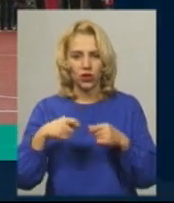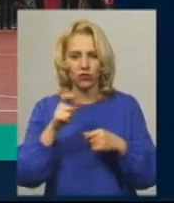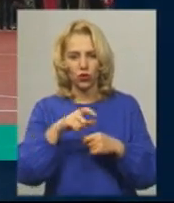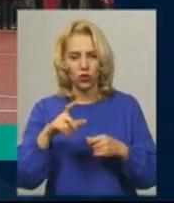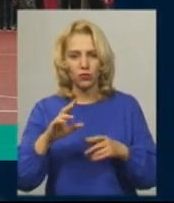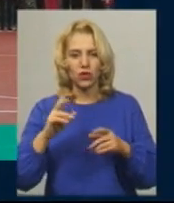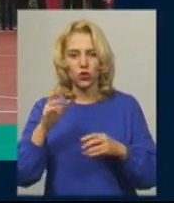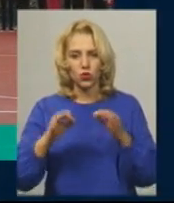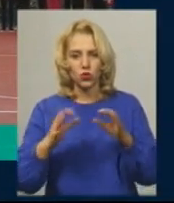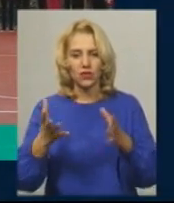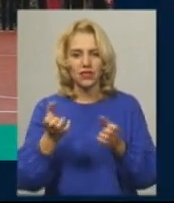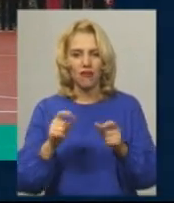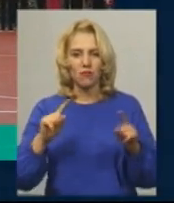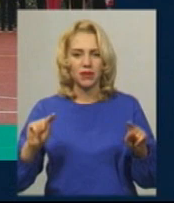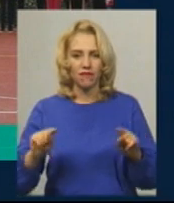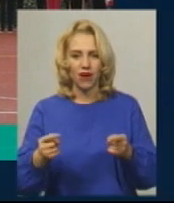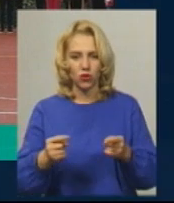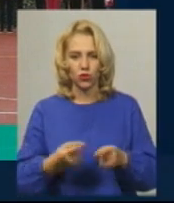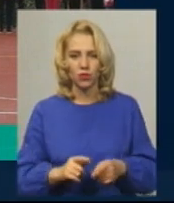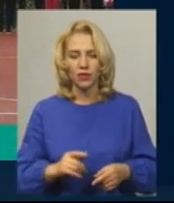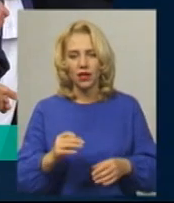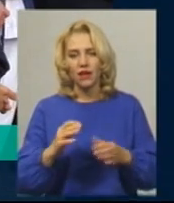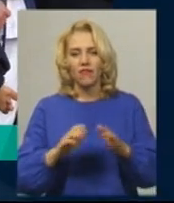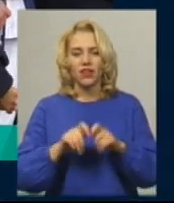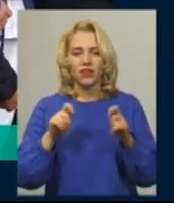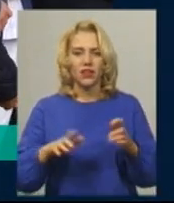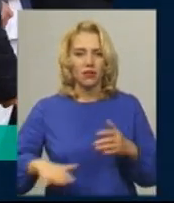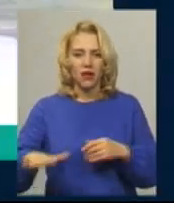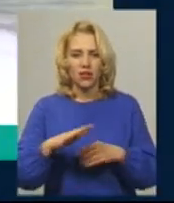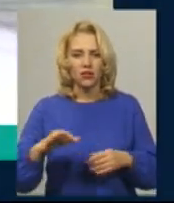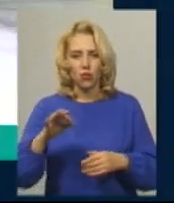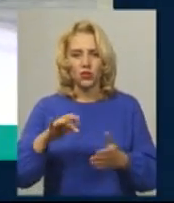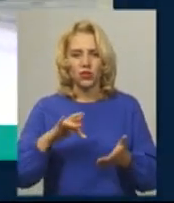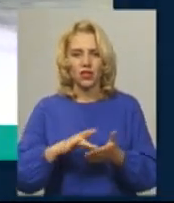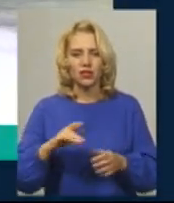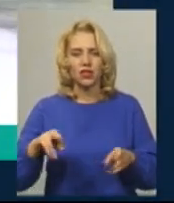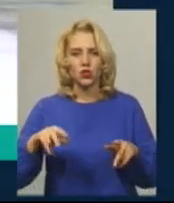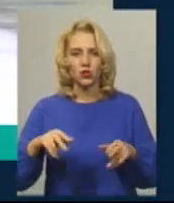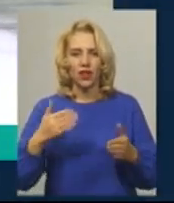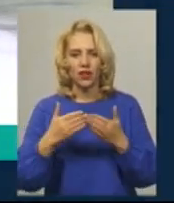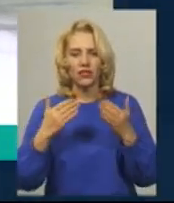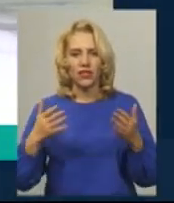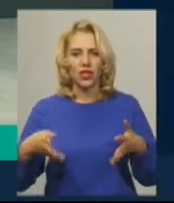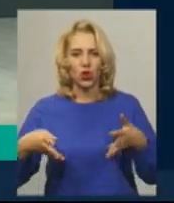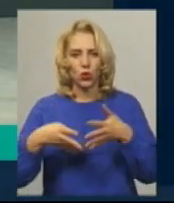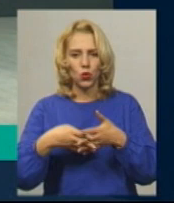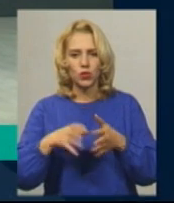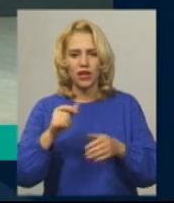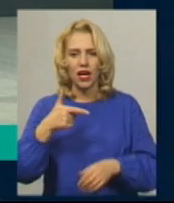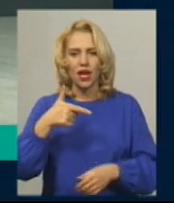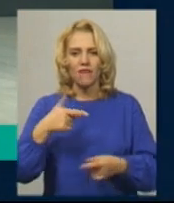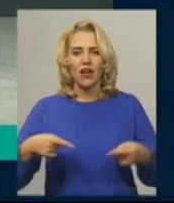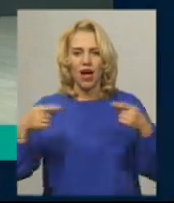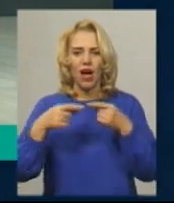23-й новозбудований спортивний майданчик відкрили сьогодні у обласному центрі. Танцювальну виставу «Інклюзія в гармонії» привезли до